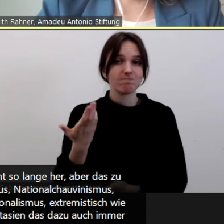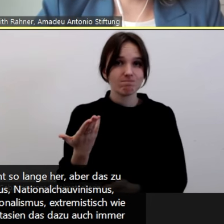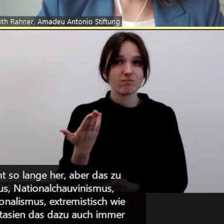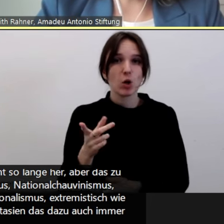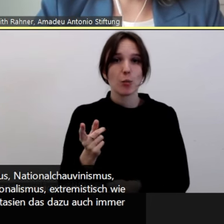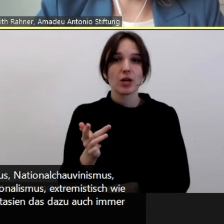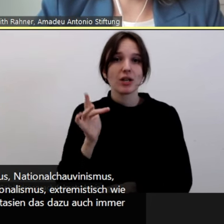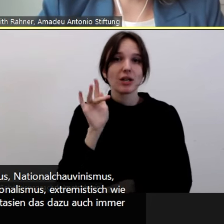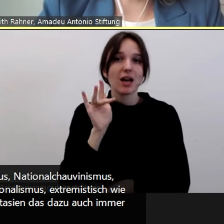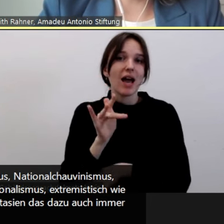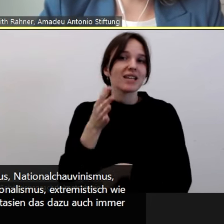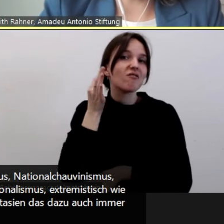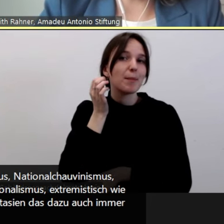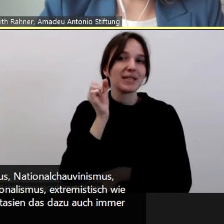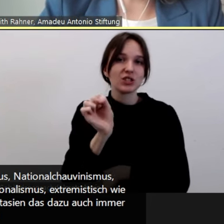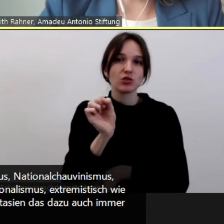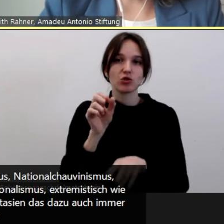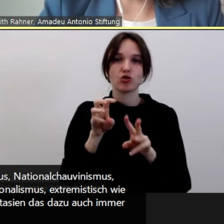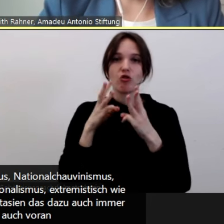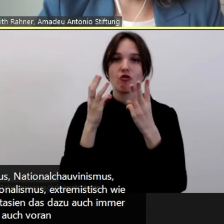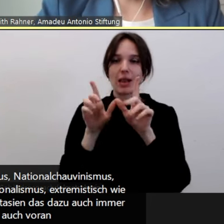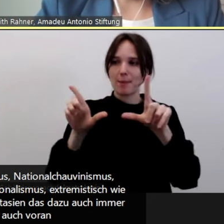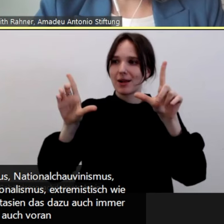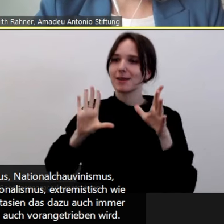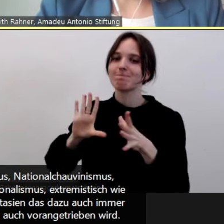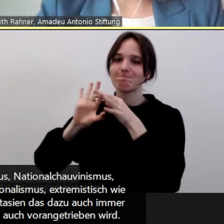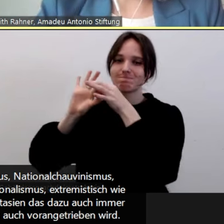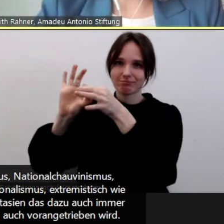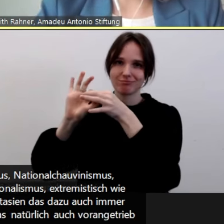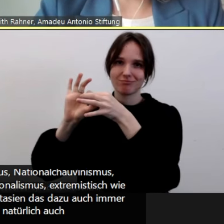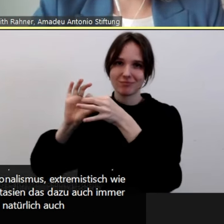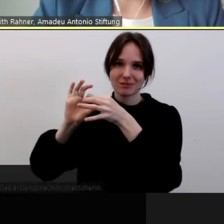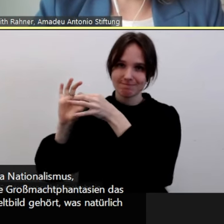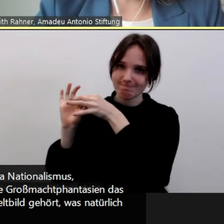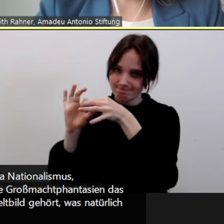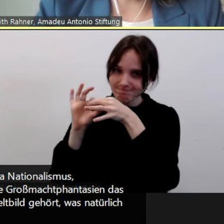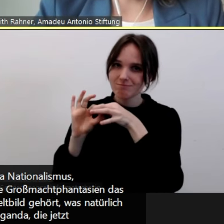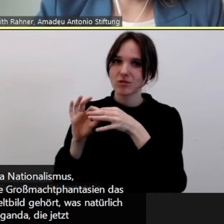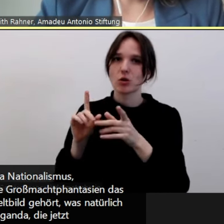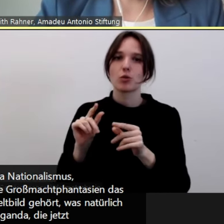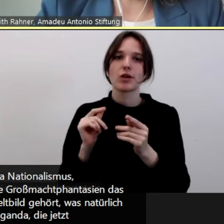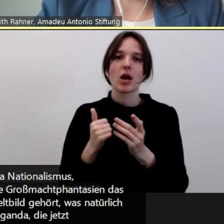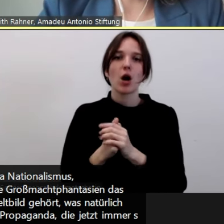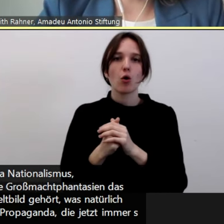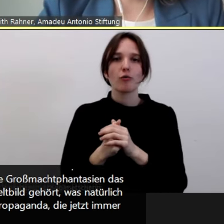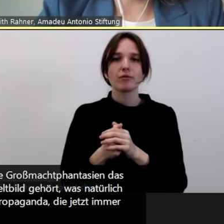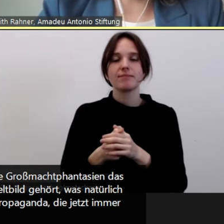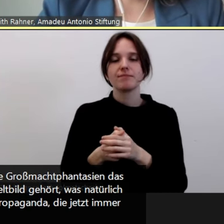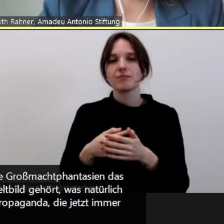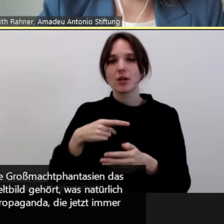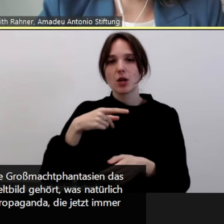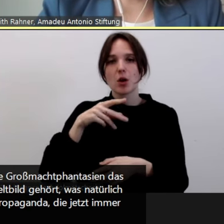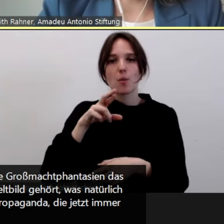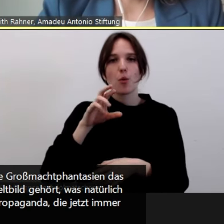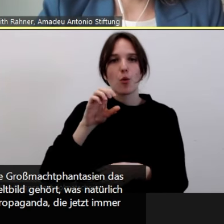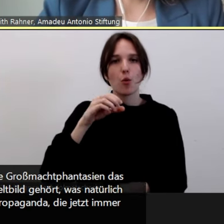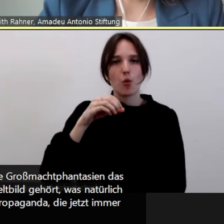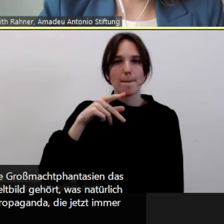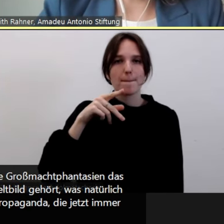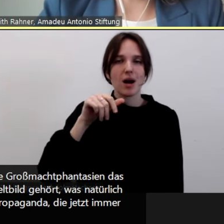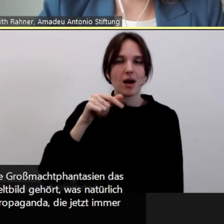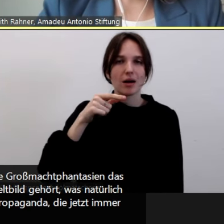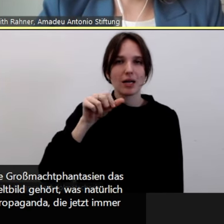antifeministisches Weltbild gehört, was natürlich auch vorangetrieben wird. Und wenn die Propaganda, die jetzt immer so auffällt, Voice of Europe und so weiter,